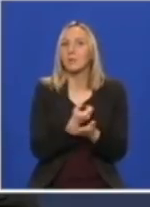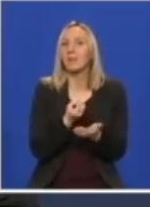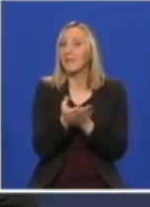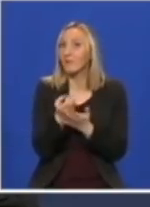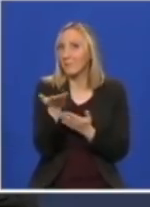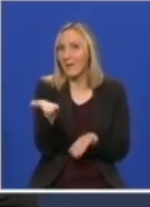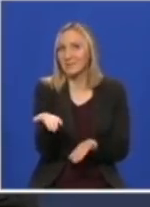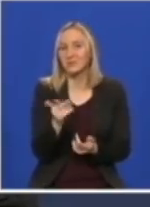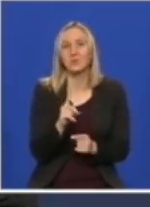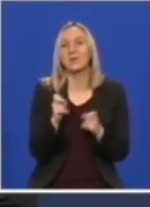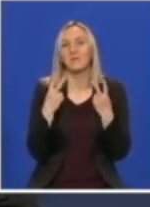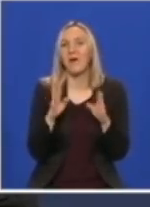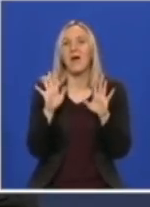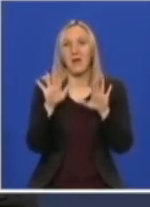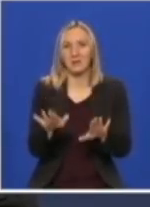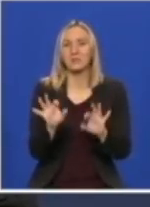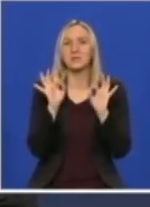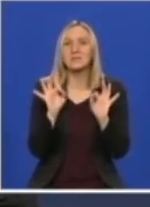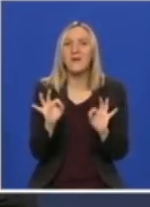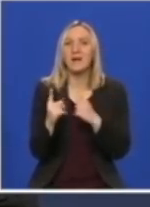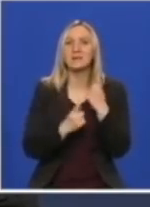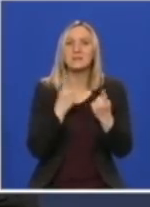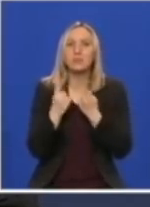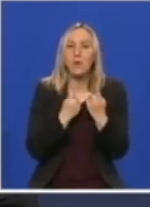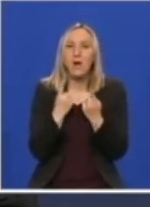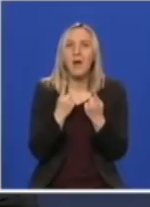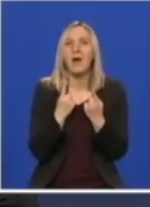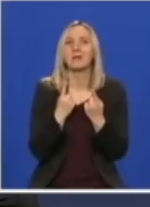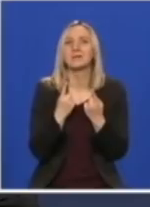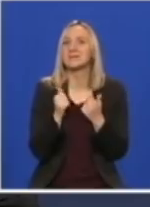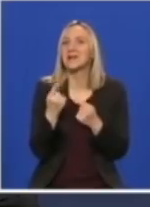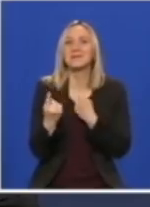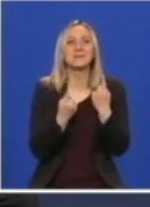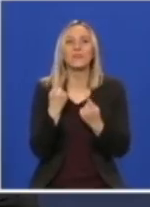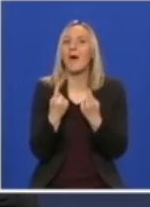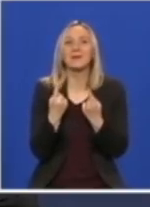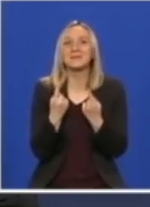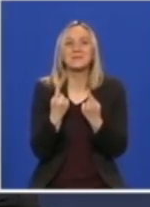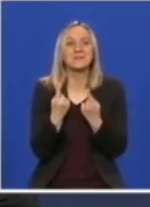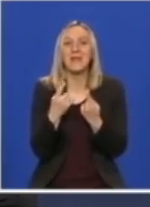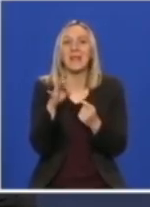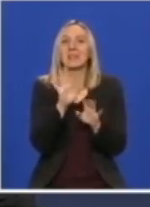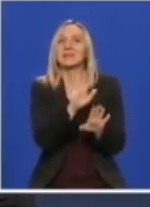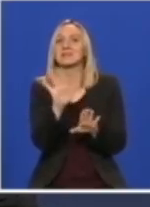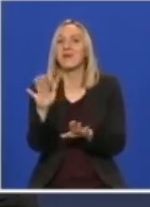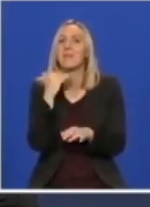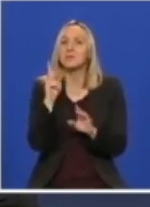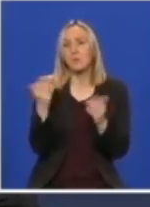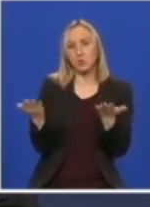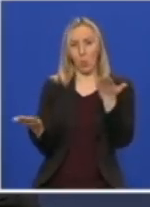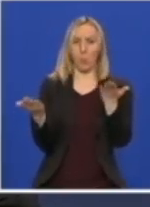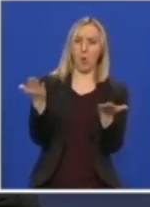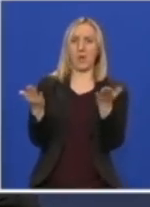bitno. Svaka situacija je situacija za sebe, bez obzira što se može upoređivati.